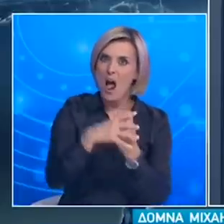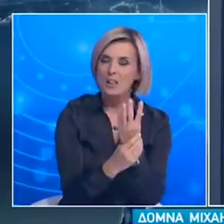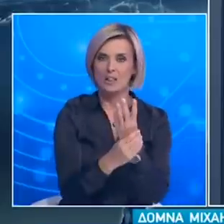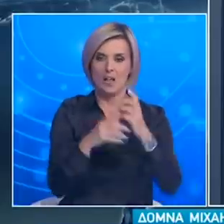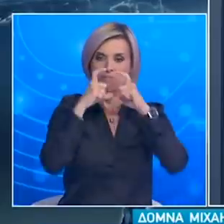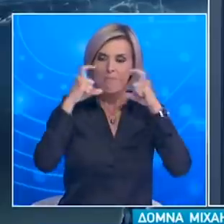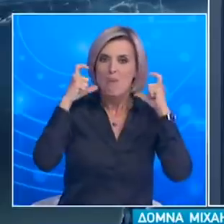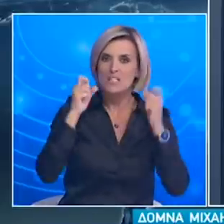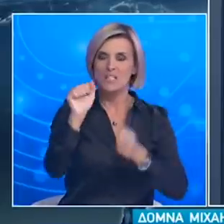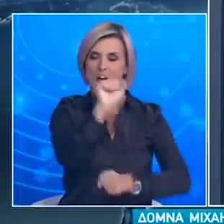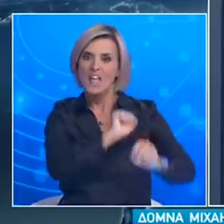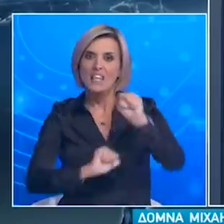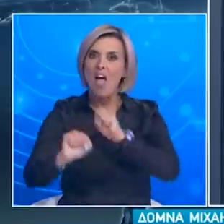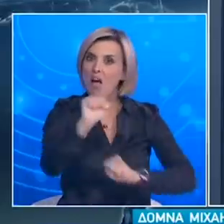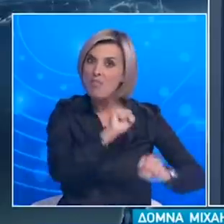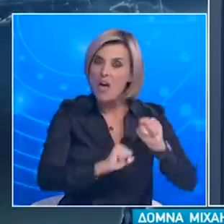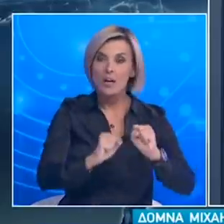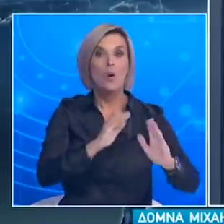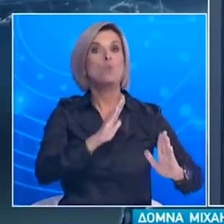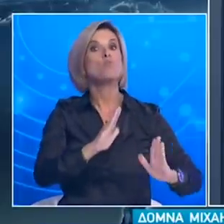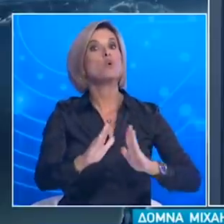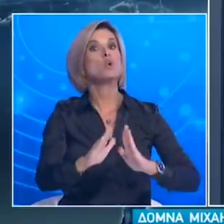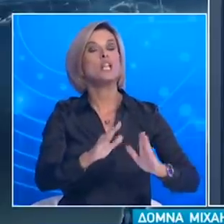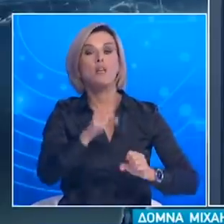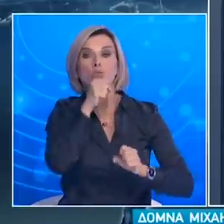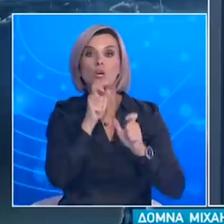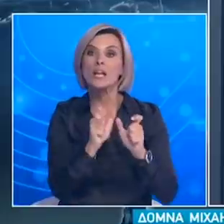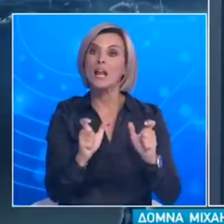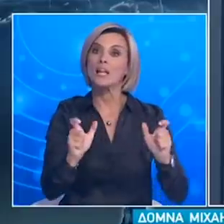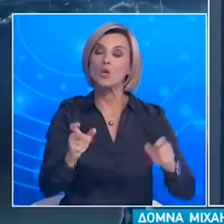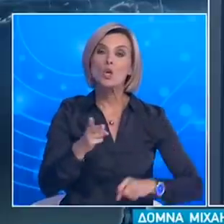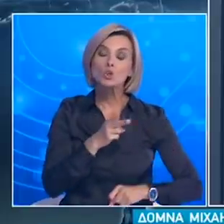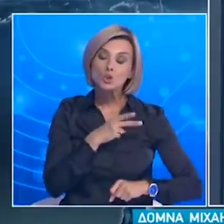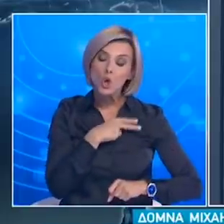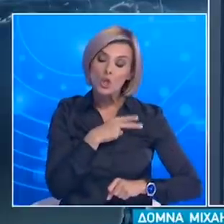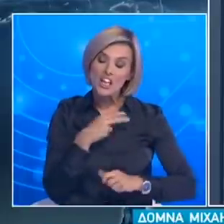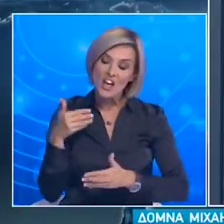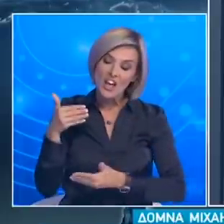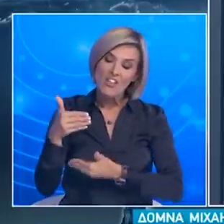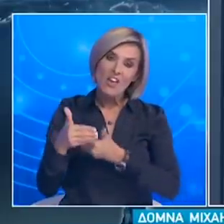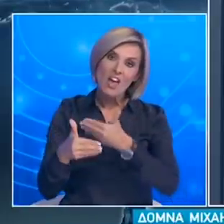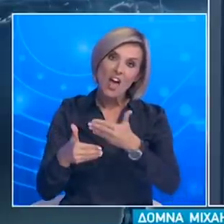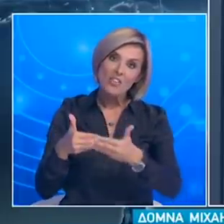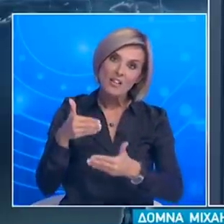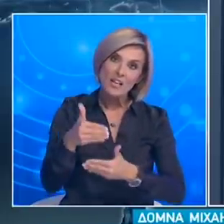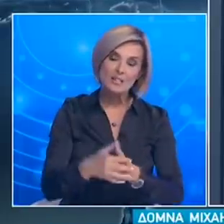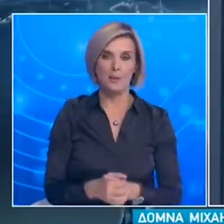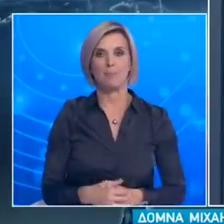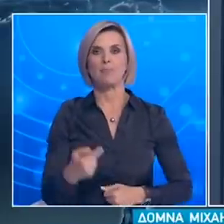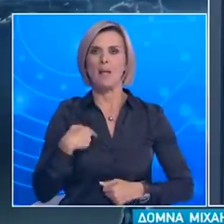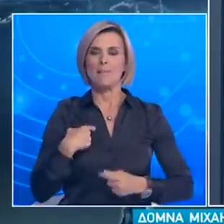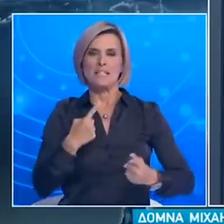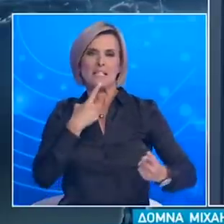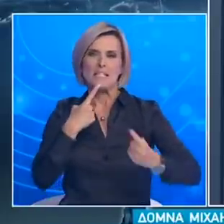παρήχαν και συνεχίζουν να παρέχουν στους ηλικιωμένους που φροντίζουν Μετά από συνεχείς διαβουλεύσεις και στενή